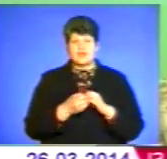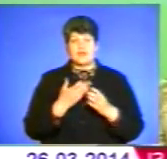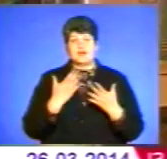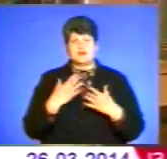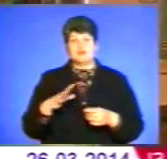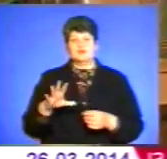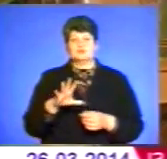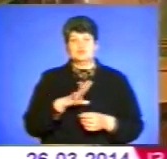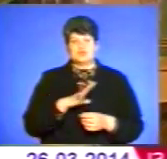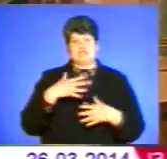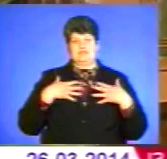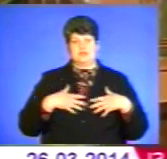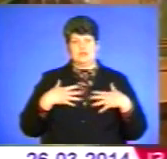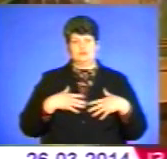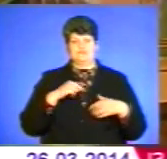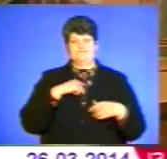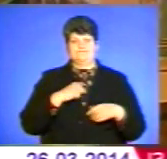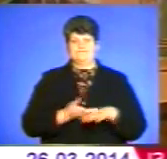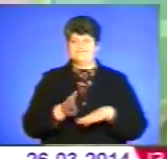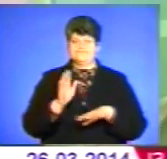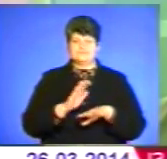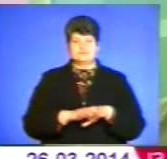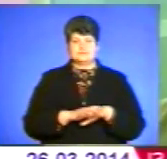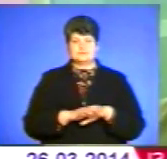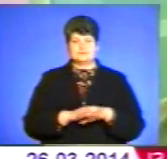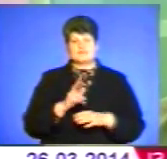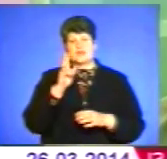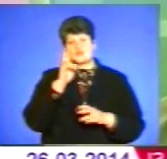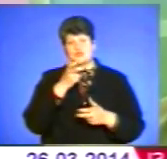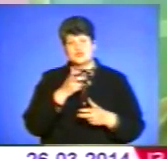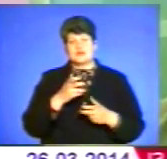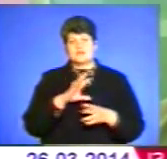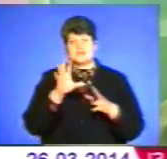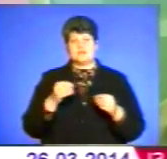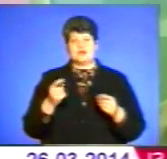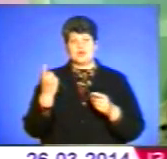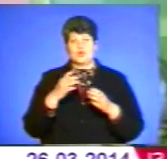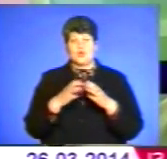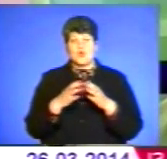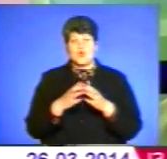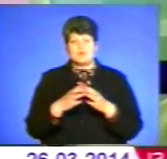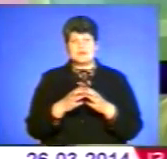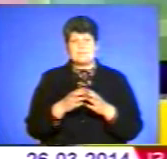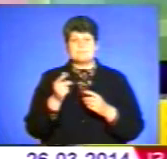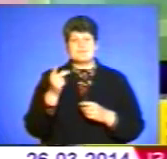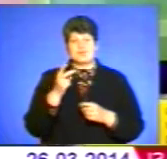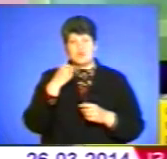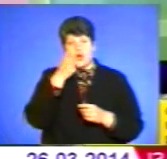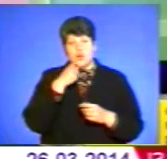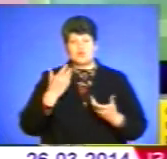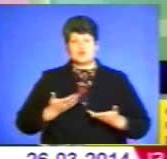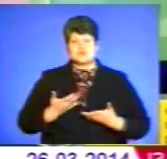перебувати у Криму їм було морально важко. Скучаюся з всіма одногрупниками. Все-таки півтора року там жила,